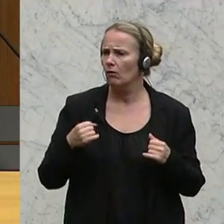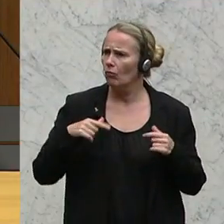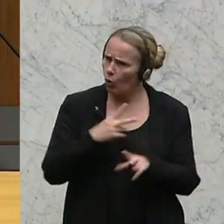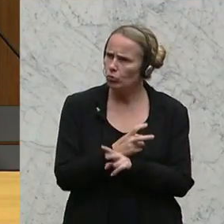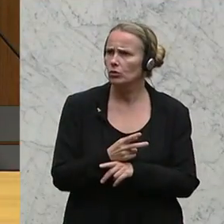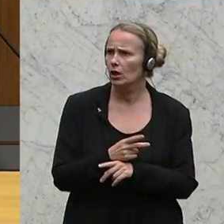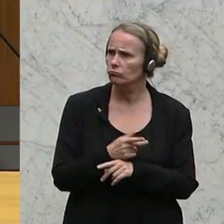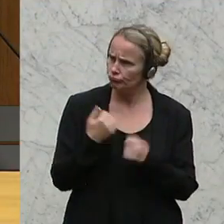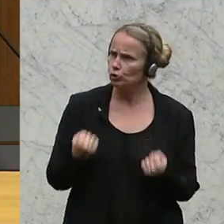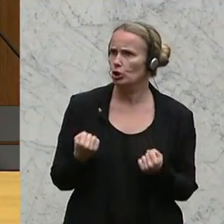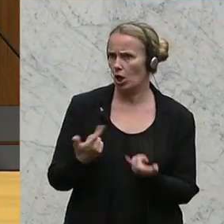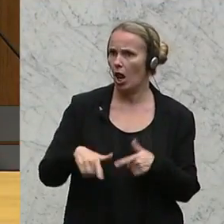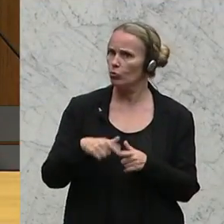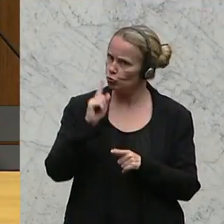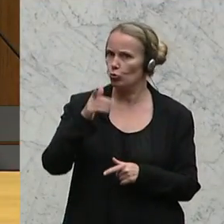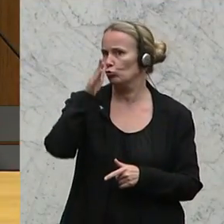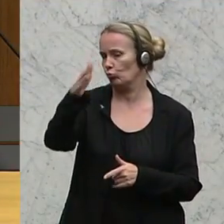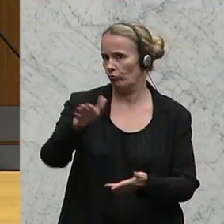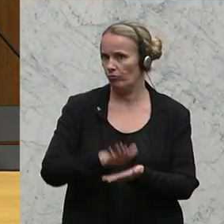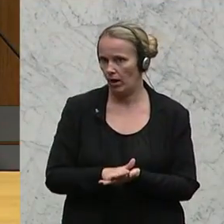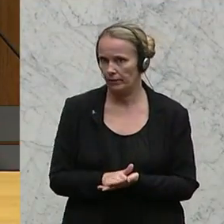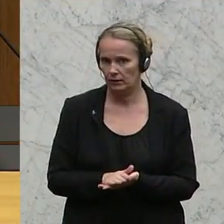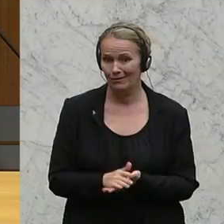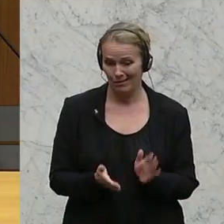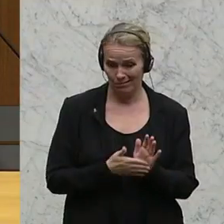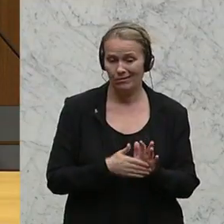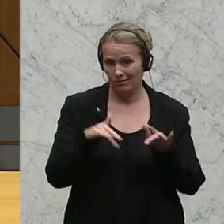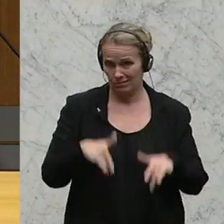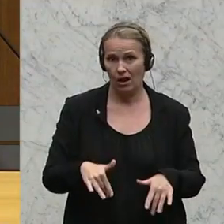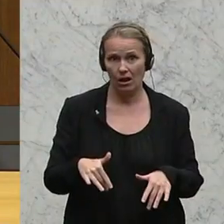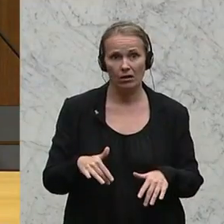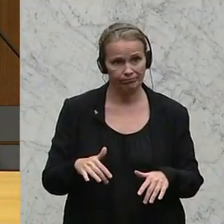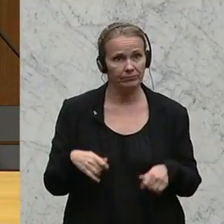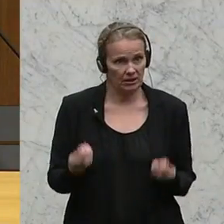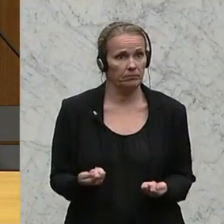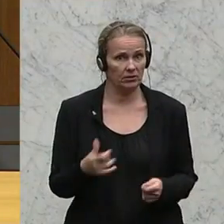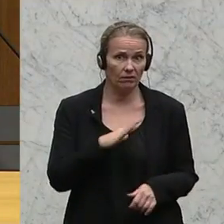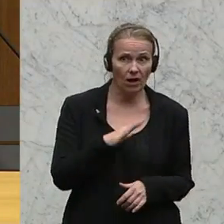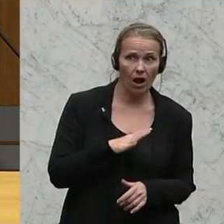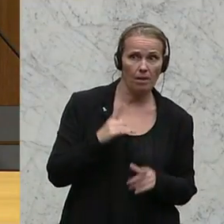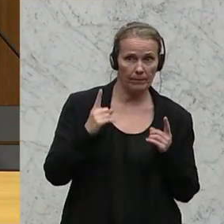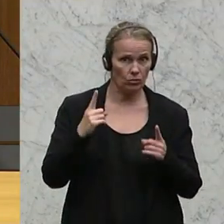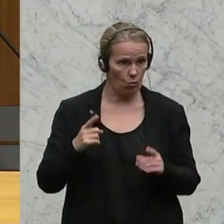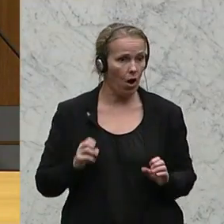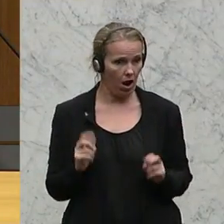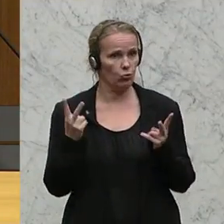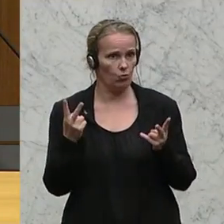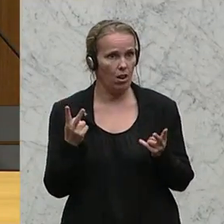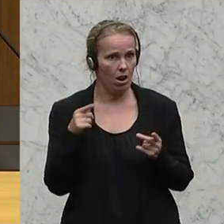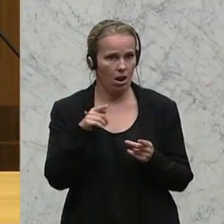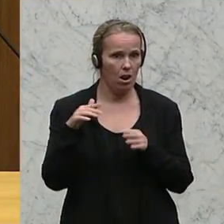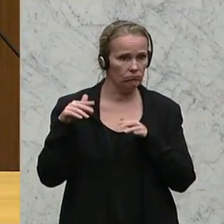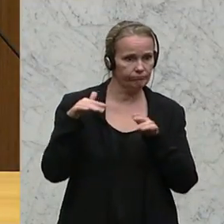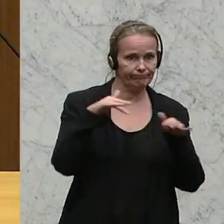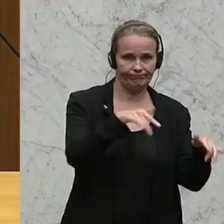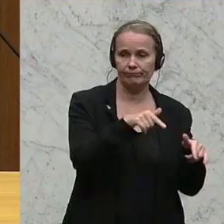Zukunft so bleiben. Fakt ist, dass es aktuelle Gefahren und Bedrohungen gibt, welche die öffentliche Sicherheit